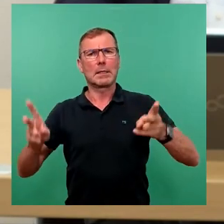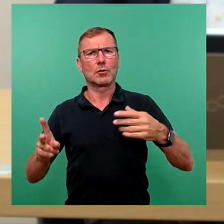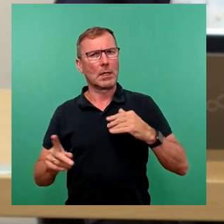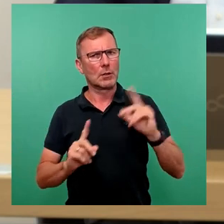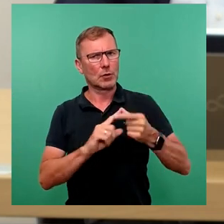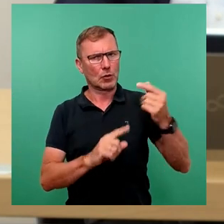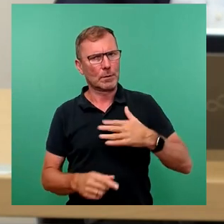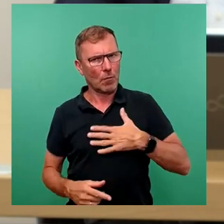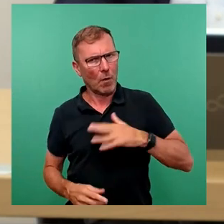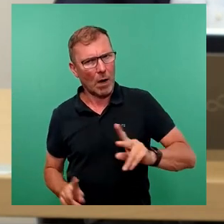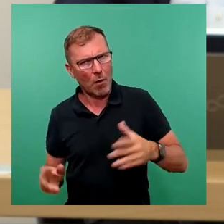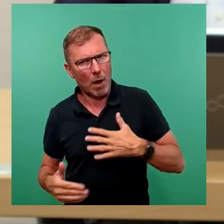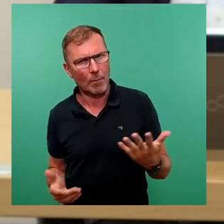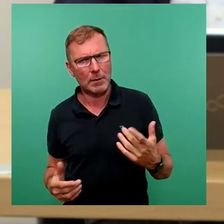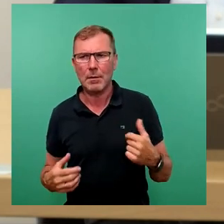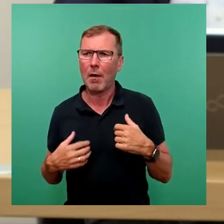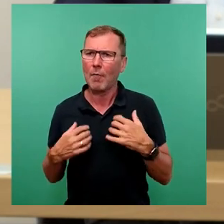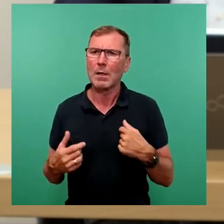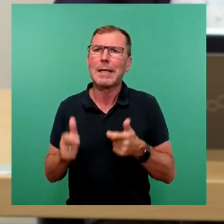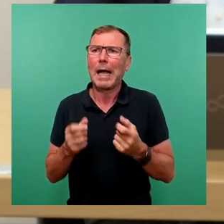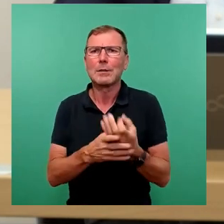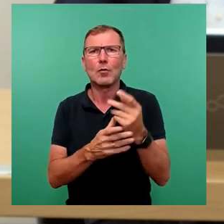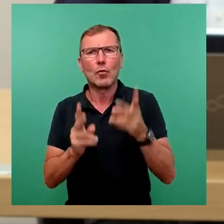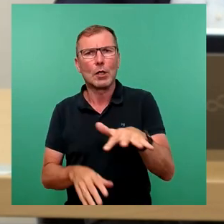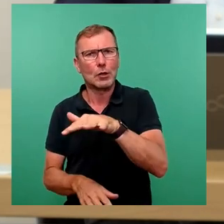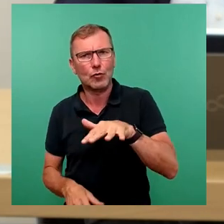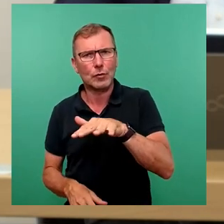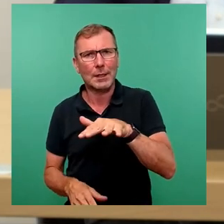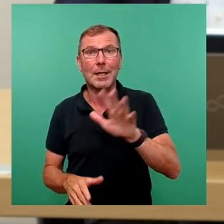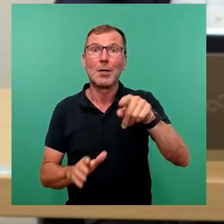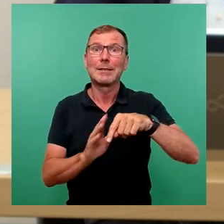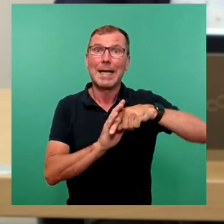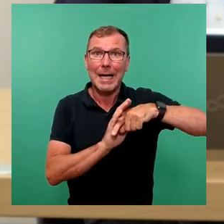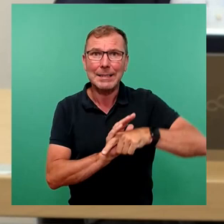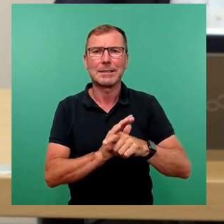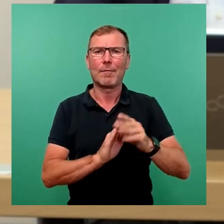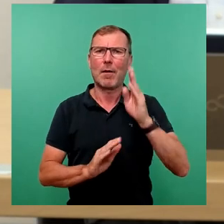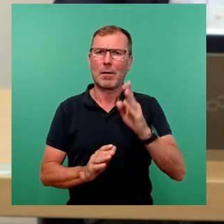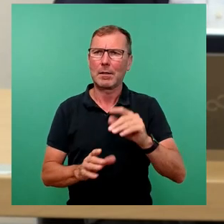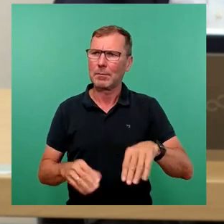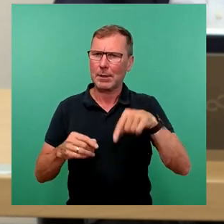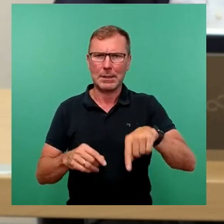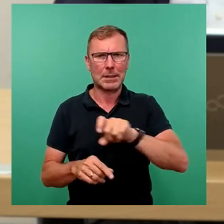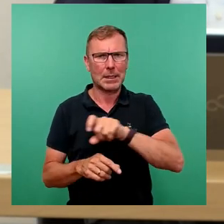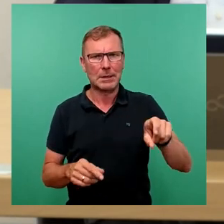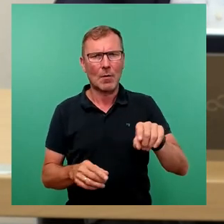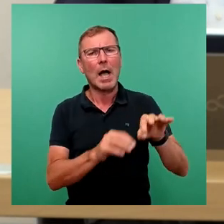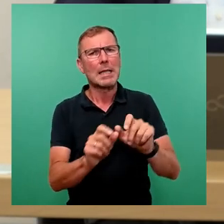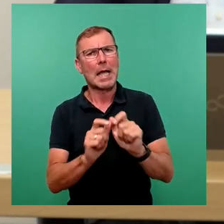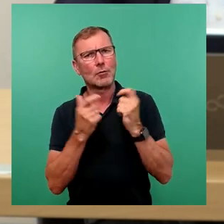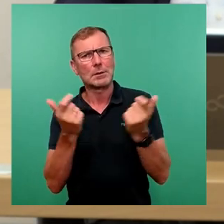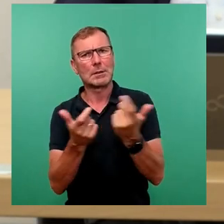haben und freuen uns an der Festkultur dieser Stadt und sehr intensiv, gerade zu Beginn dieser Woche, als Leitungsteam